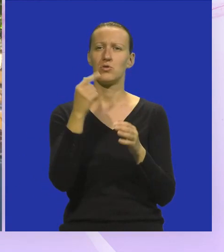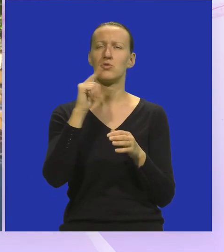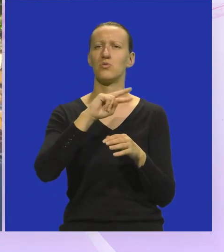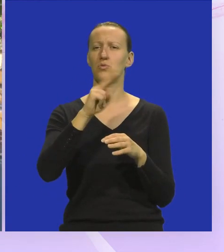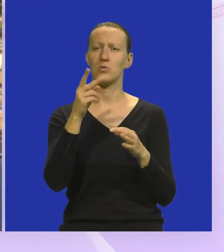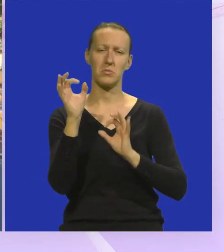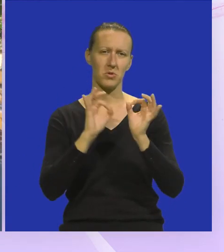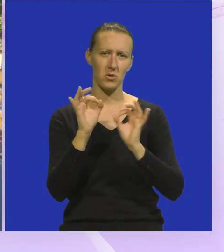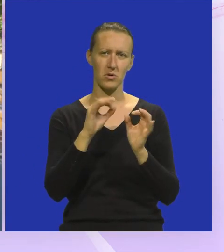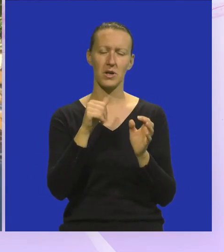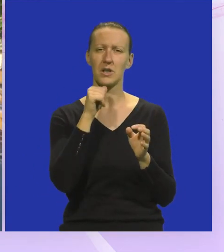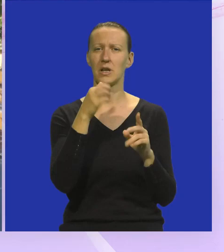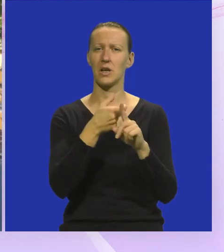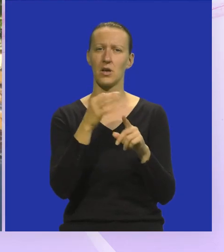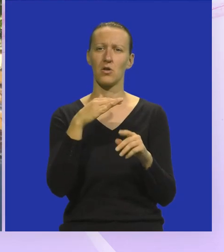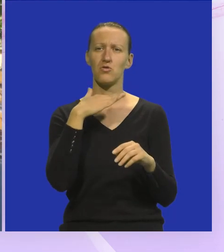Superhero